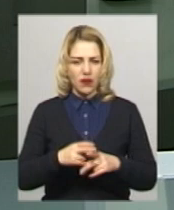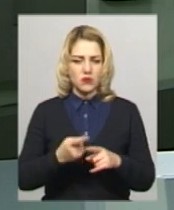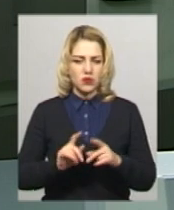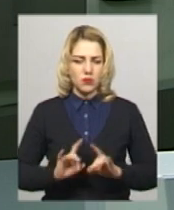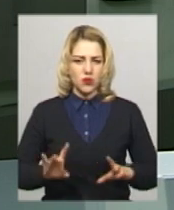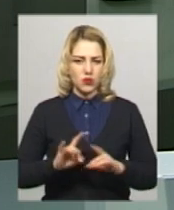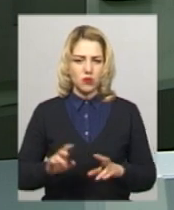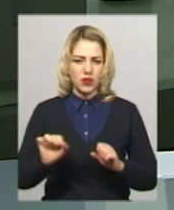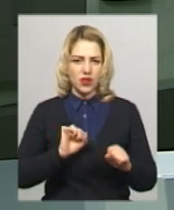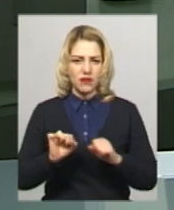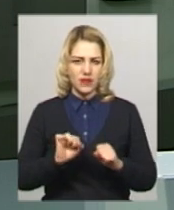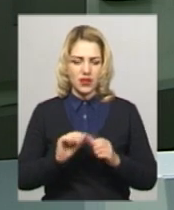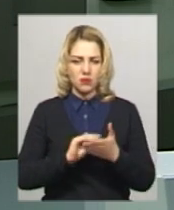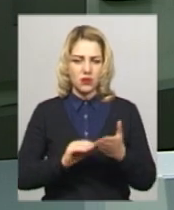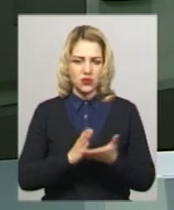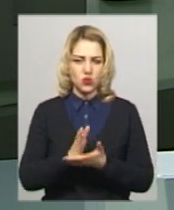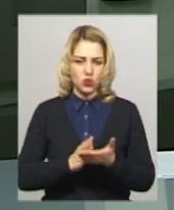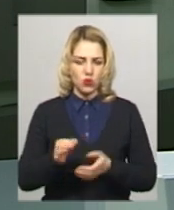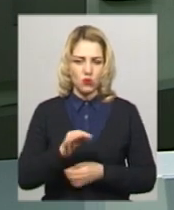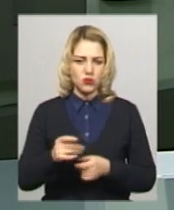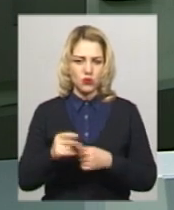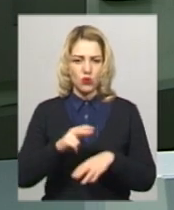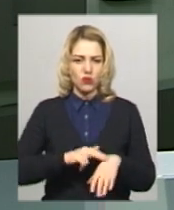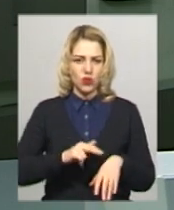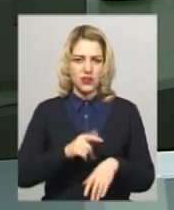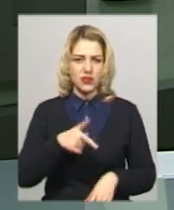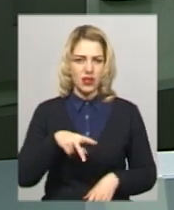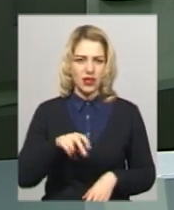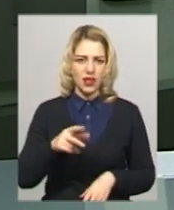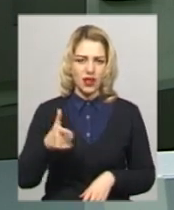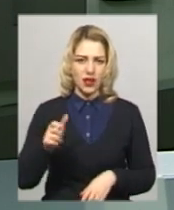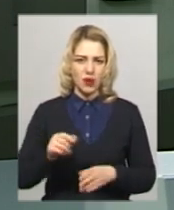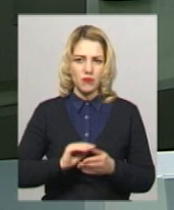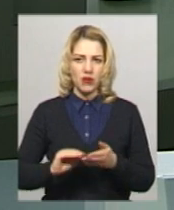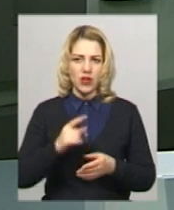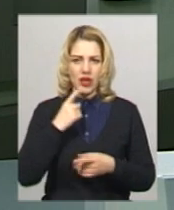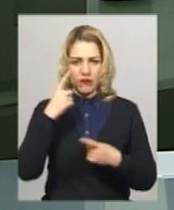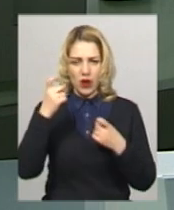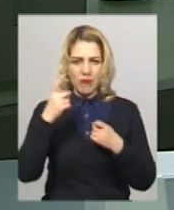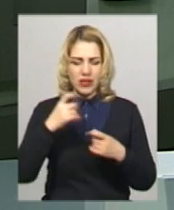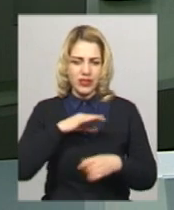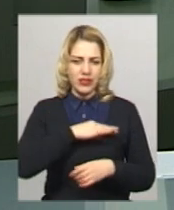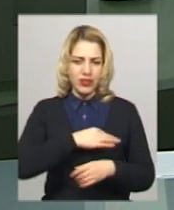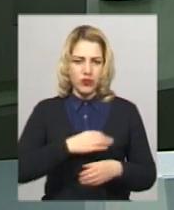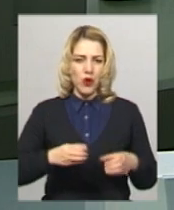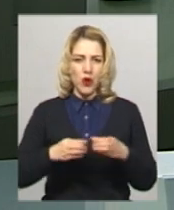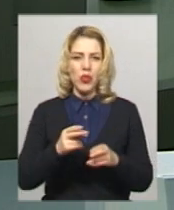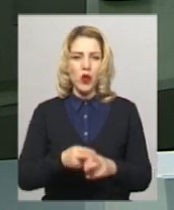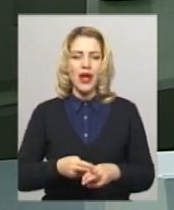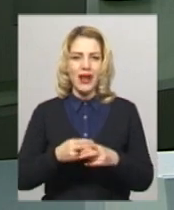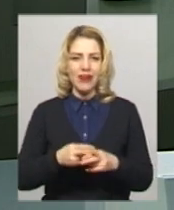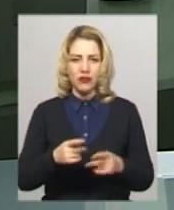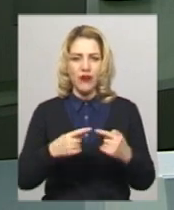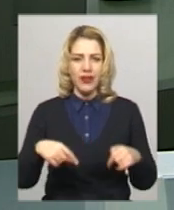повідомляє керівник пресслужби обласної поліції Інна Глега, посилаючись на інформацію слідчо-оперативної групи Дунаєвецького відділу